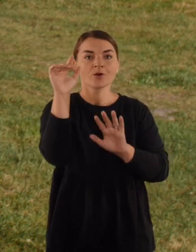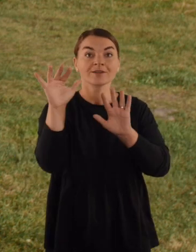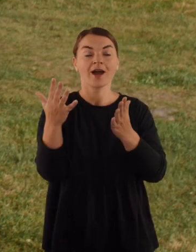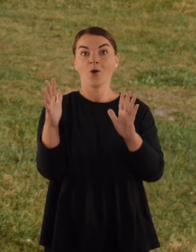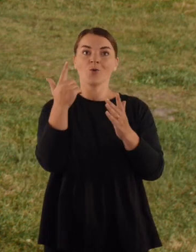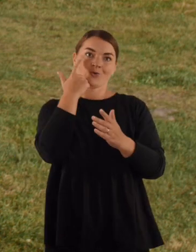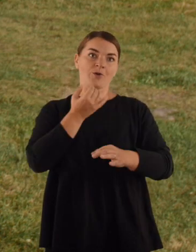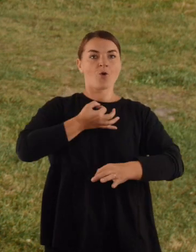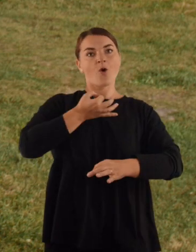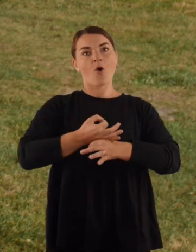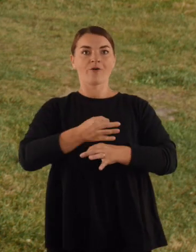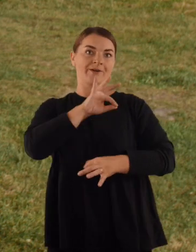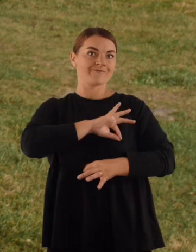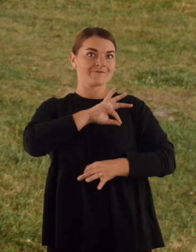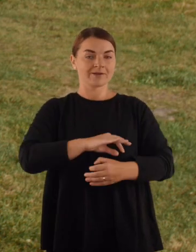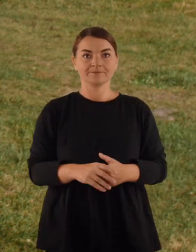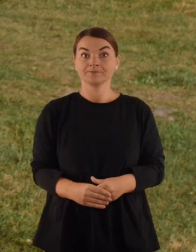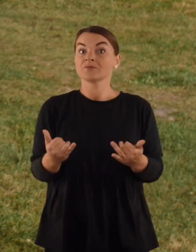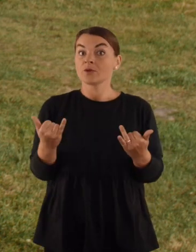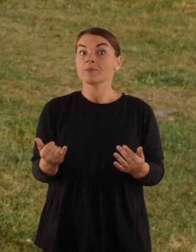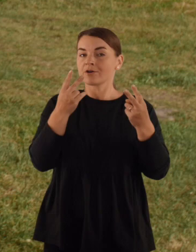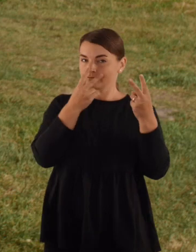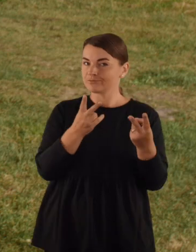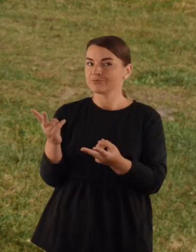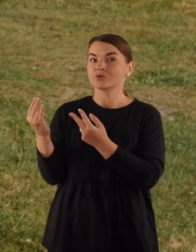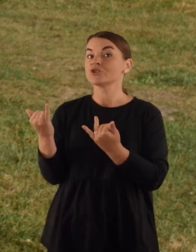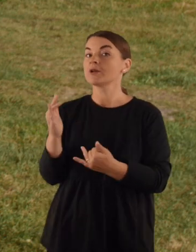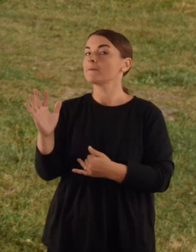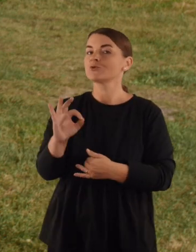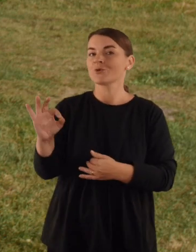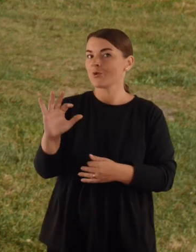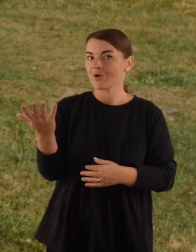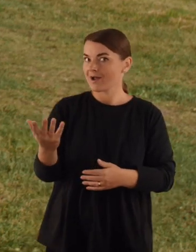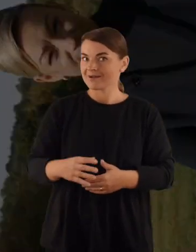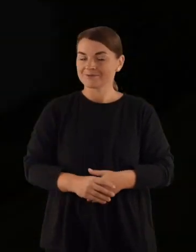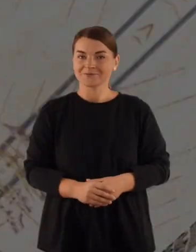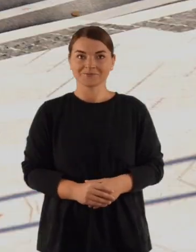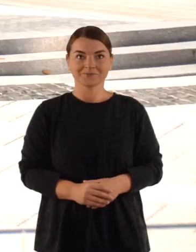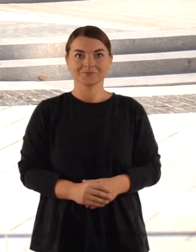norėdami tapti atsakingais vartotojais. O dabar dėmesiojo ekranus, ką šį ryt matysite.